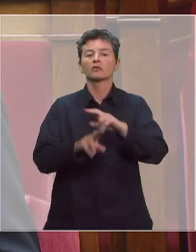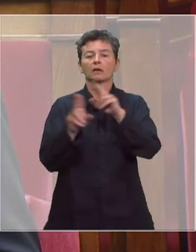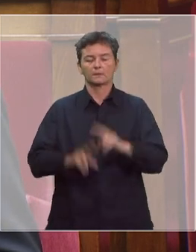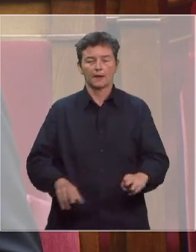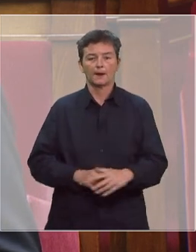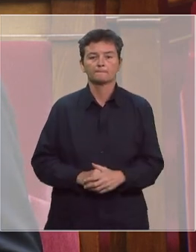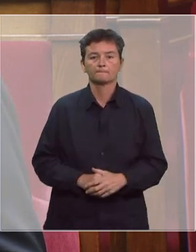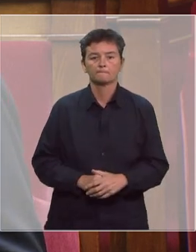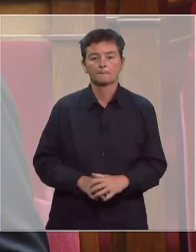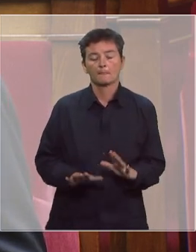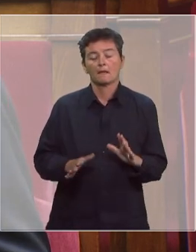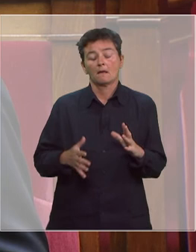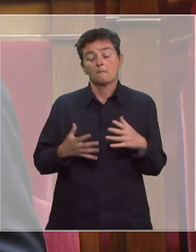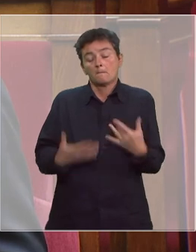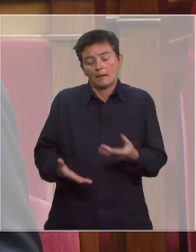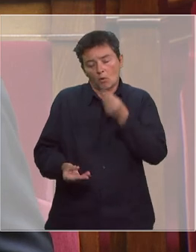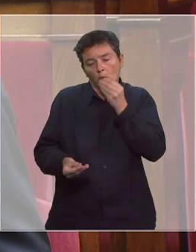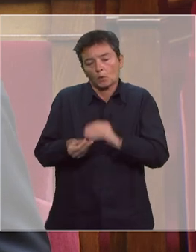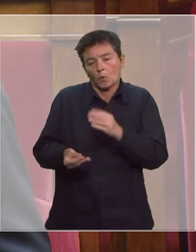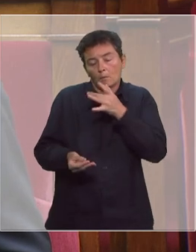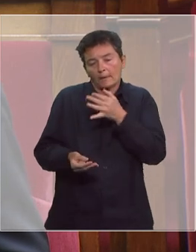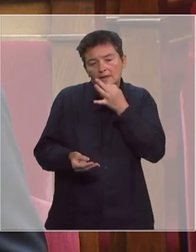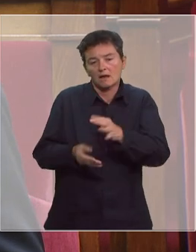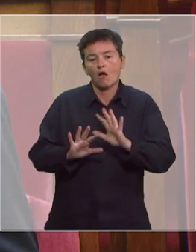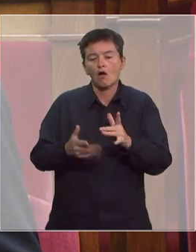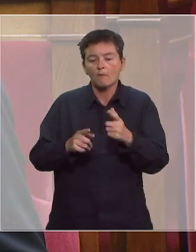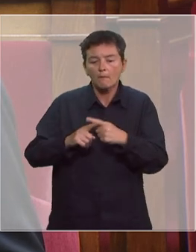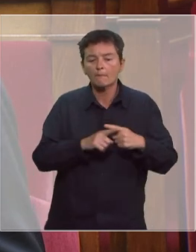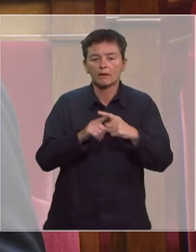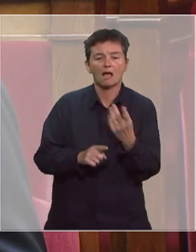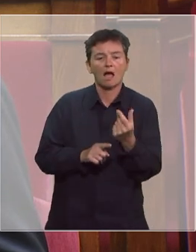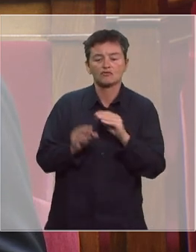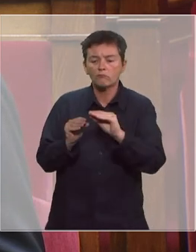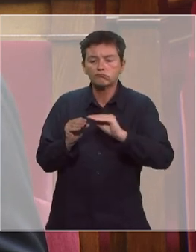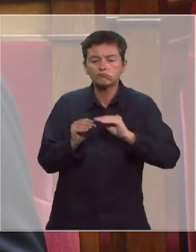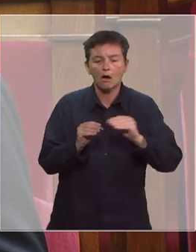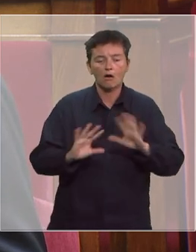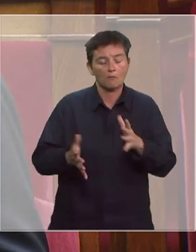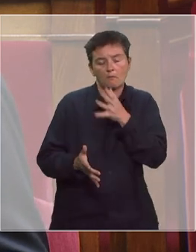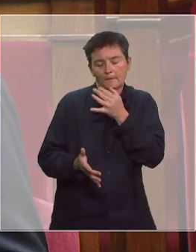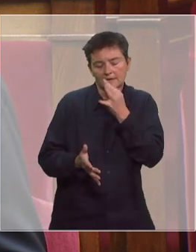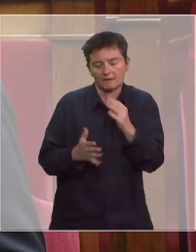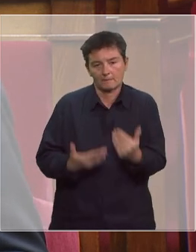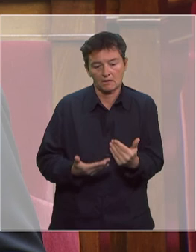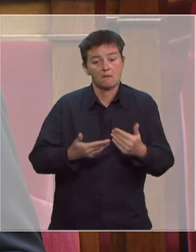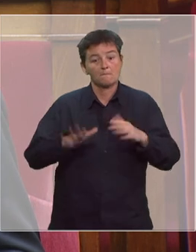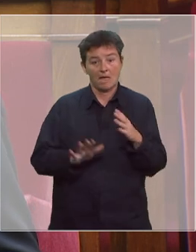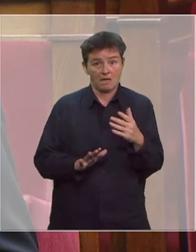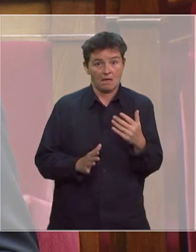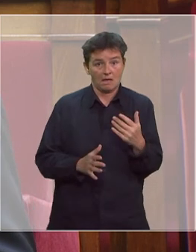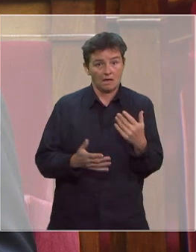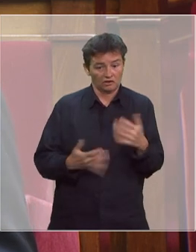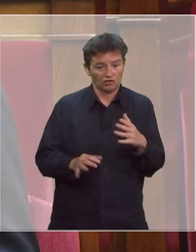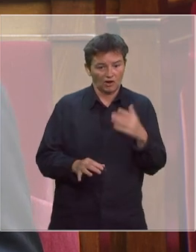S'il est trop tôt pour déterminer avec précision comment seront répartis ces crédits supplémentaires, il est à noter que des financements en urgence ont d'ores et